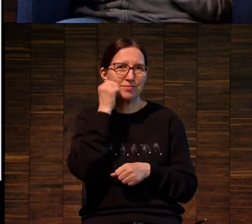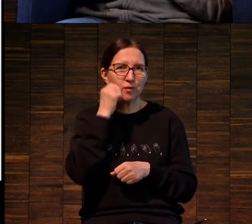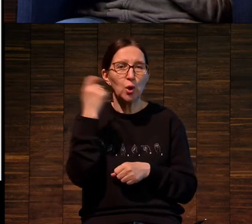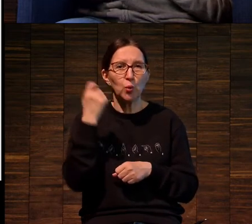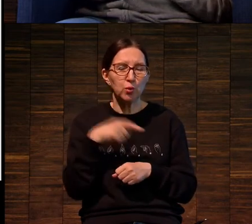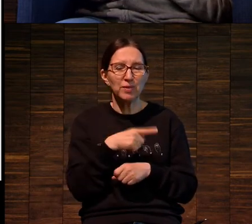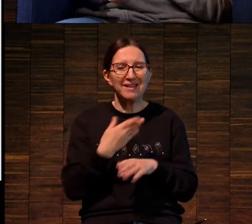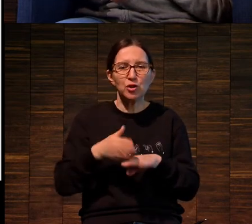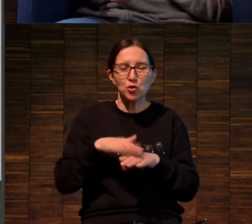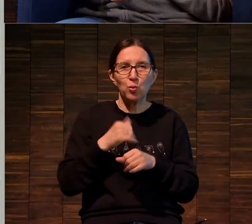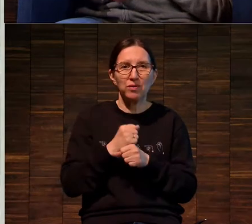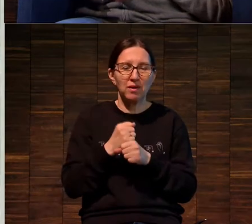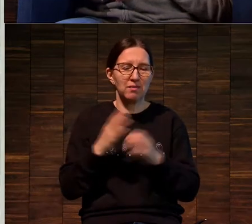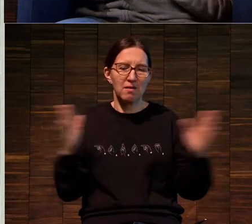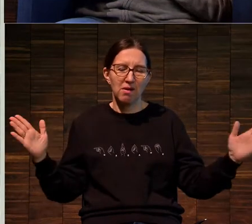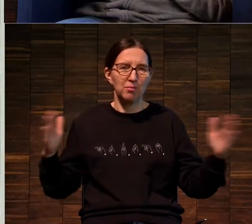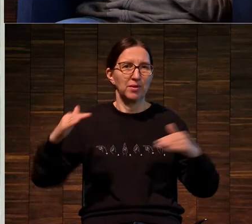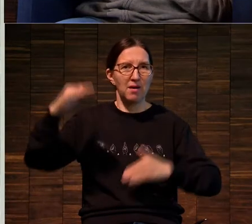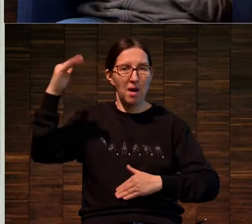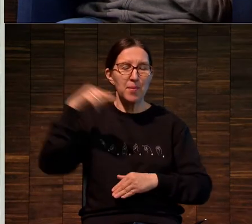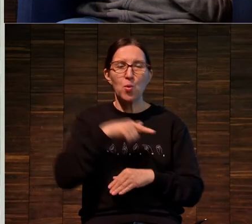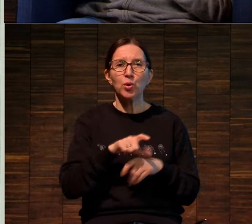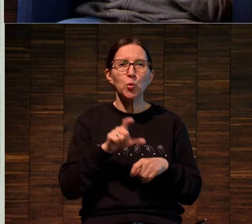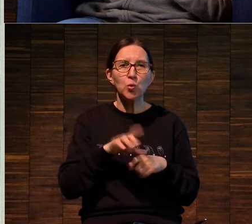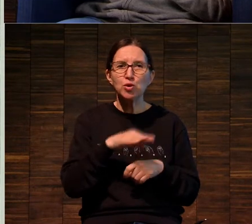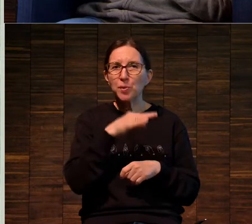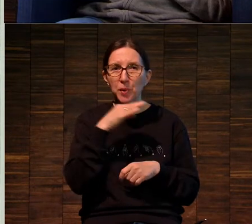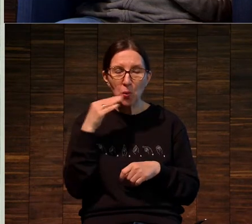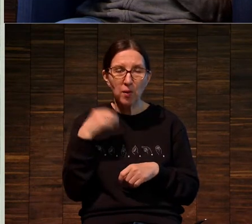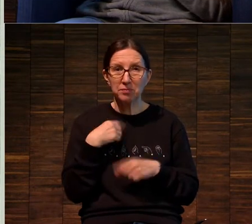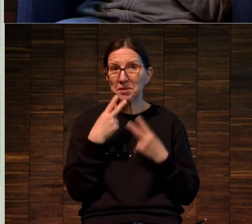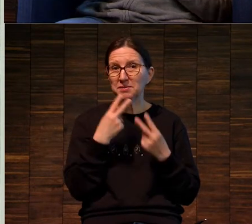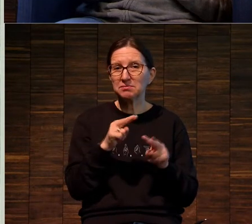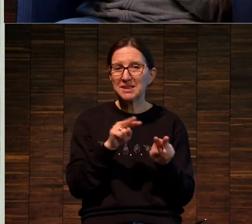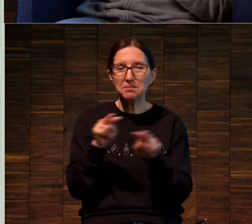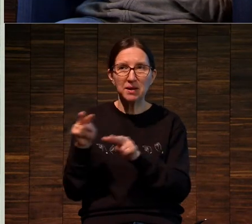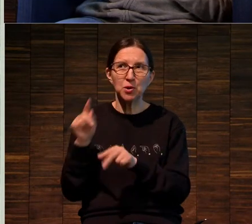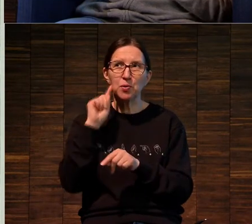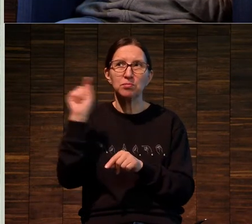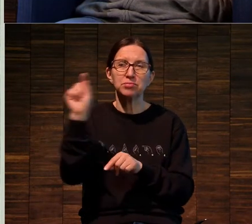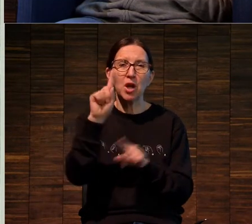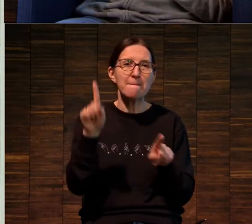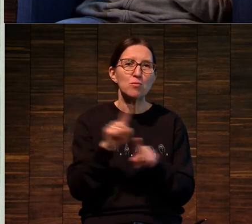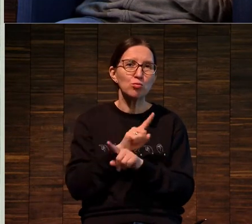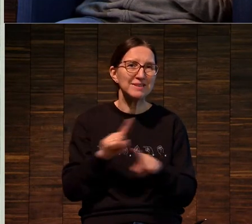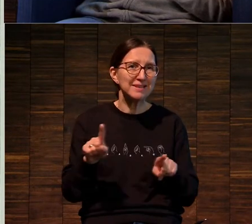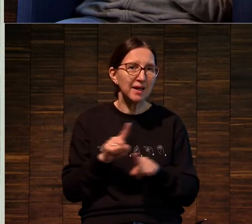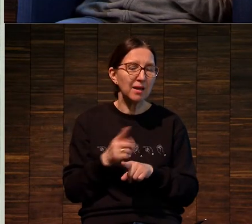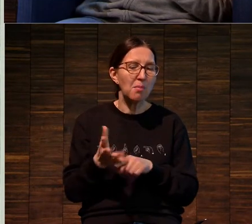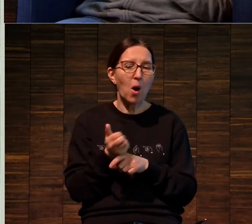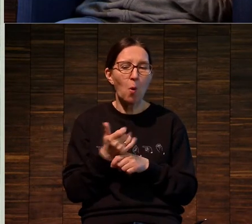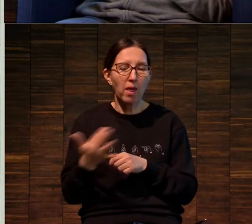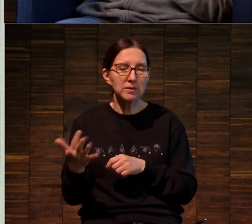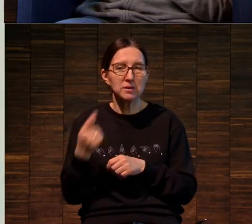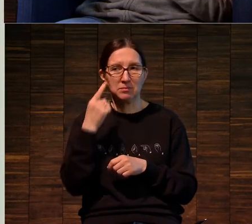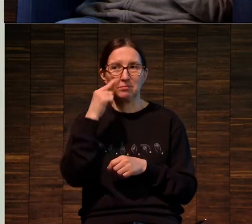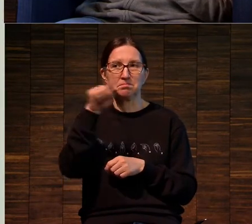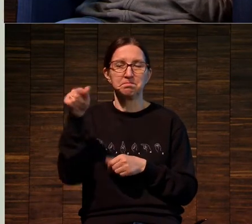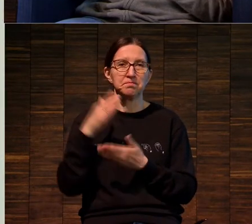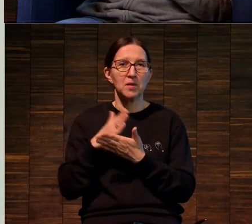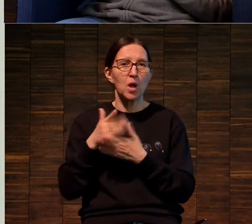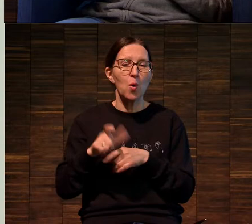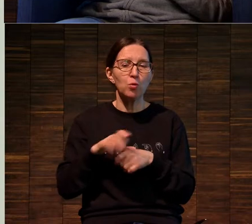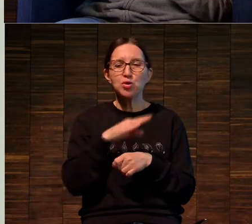художник, ему тяжело делать большие работы. И он очень много, то есть вот я смотрю по музейным коллекциям, очень много